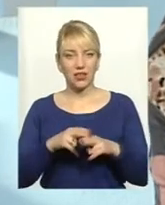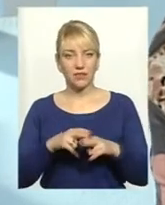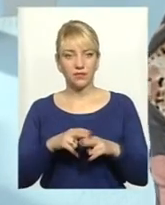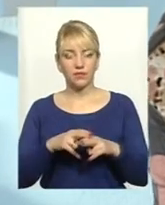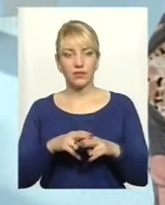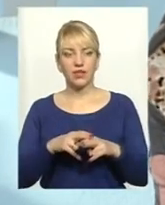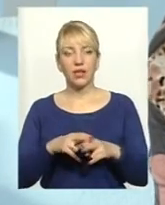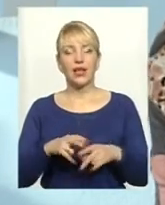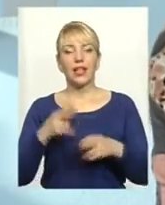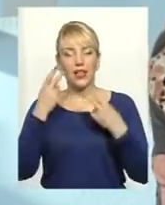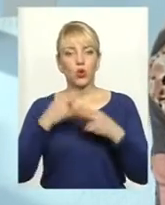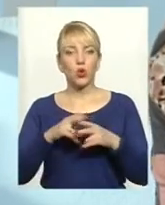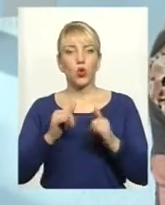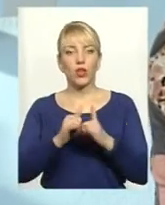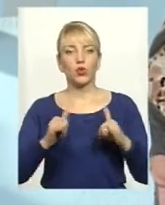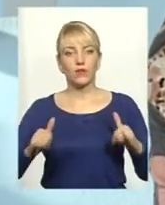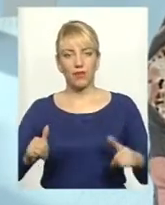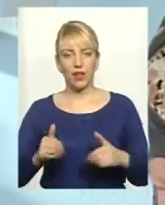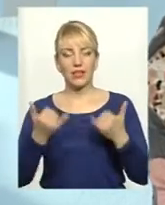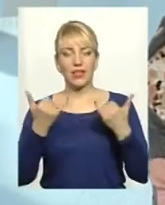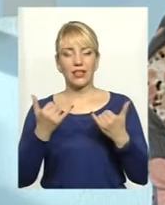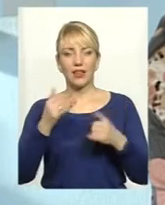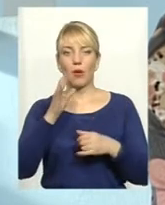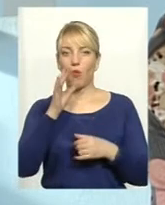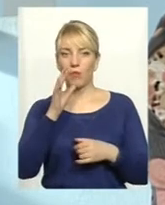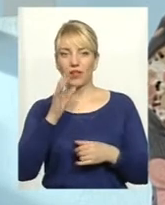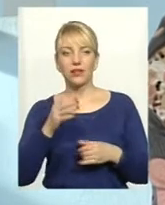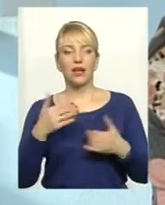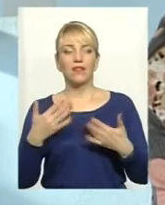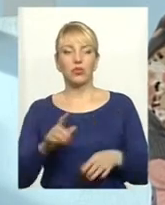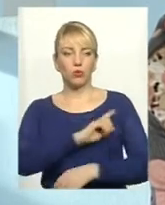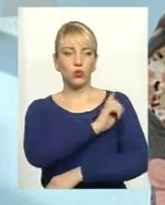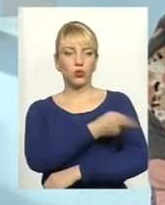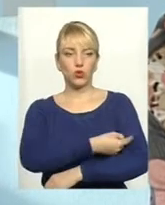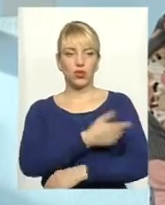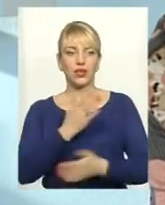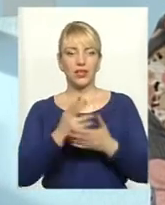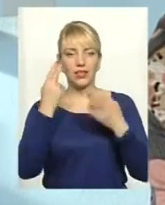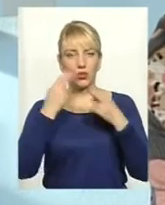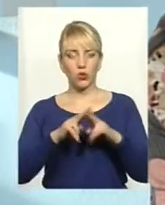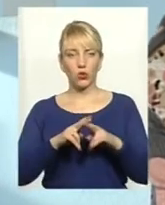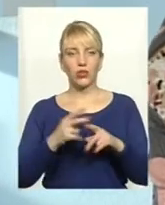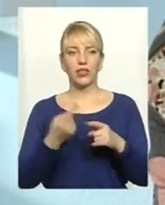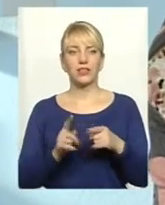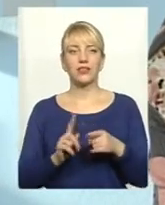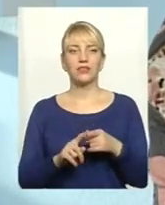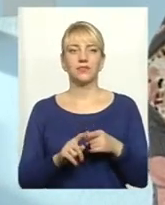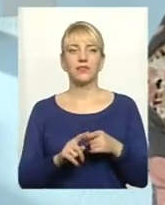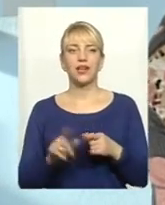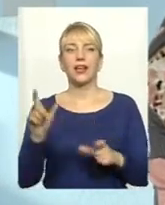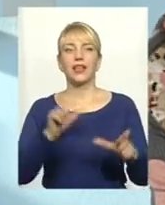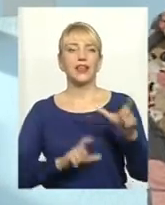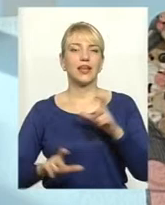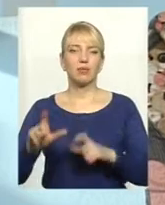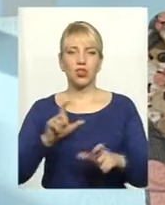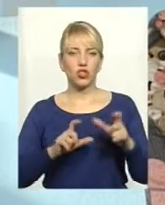технології розвиваються. На даний момент дуже така потужна технологія, це хімічна